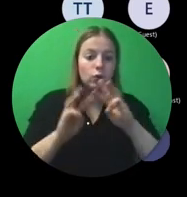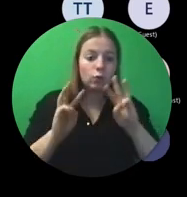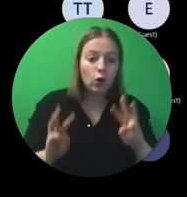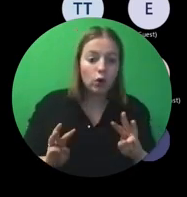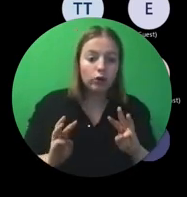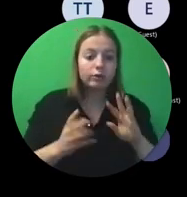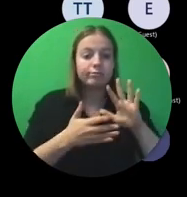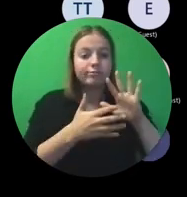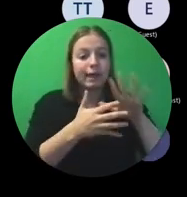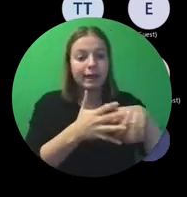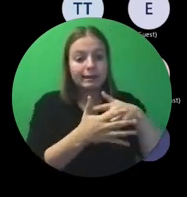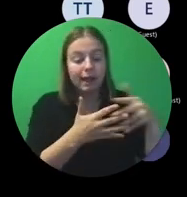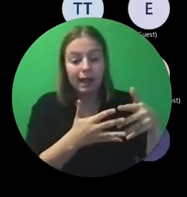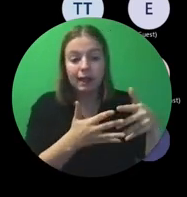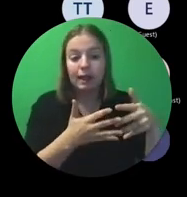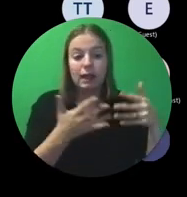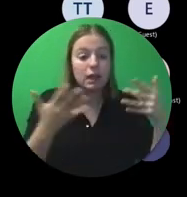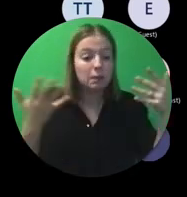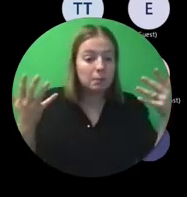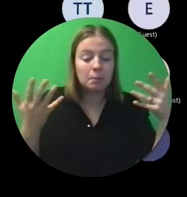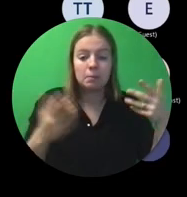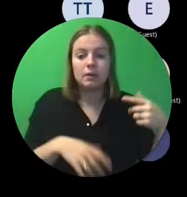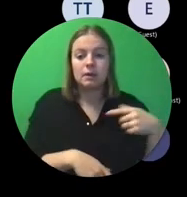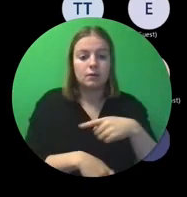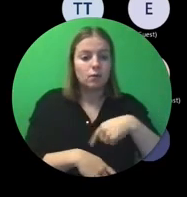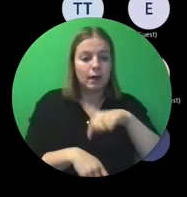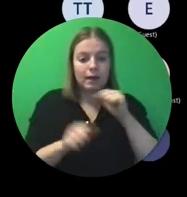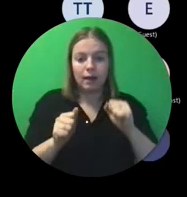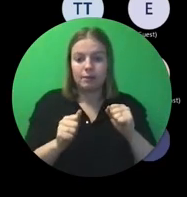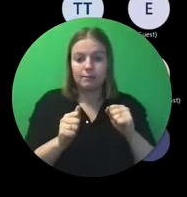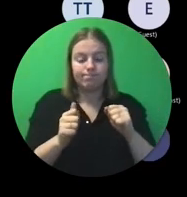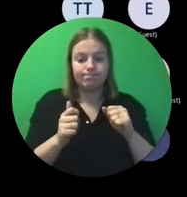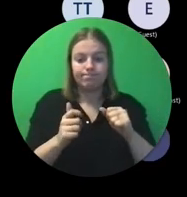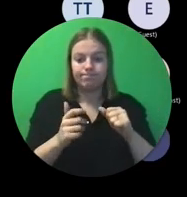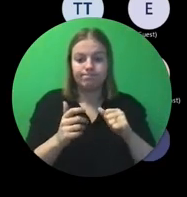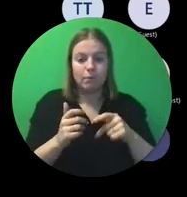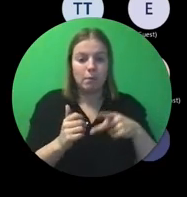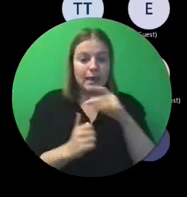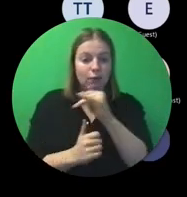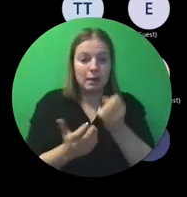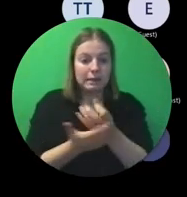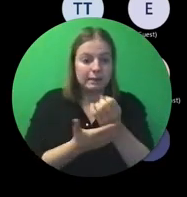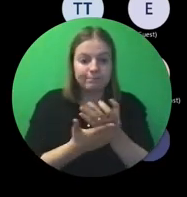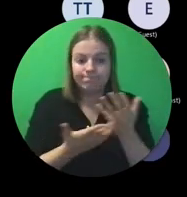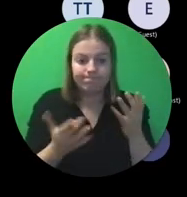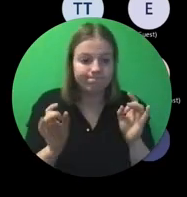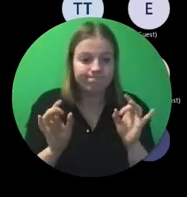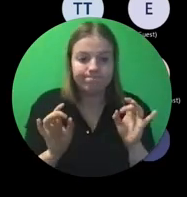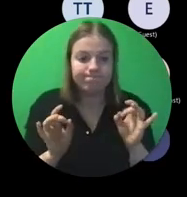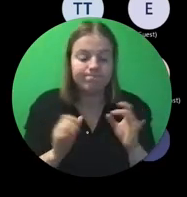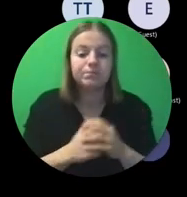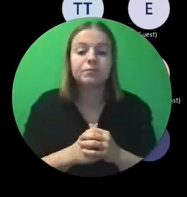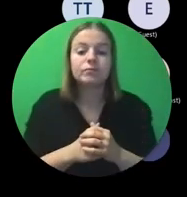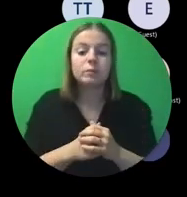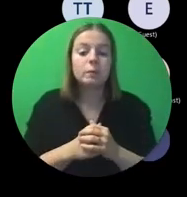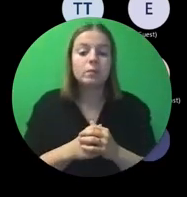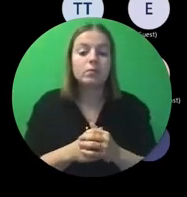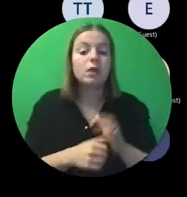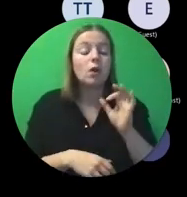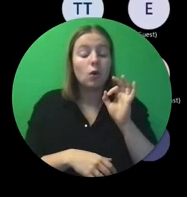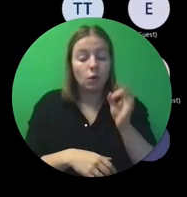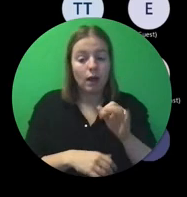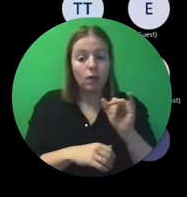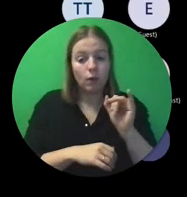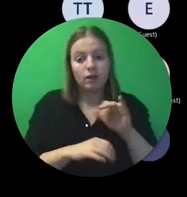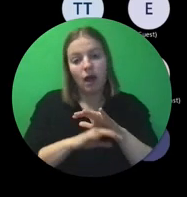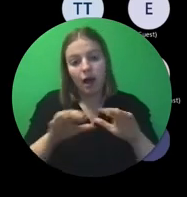weet ik veel. Daar kunnen we helaas weinig zinnigs over meegeven. Wat er wel is, is alle info